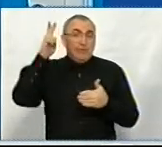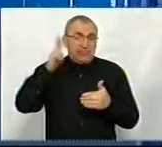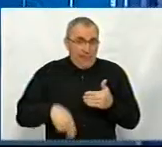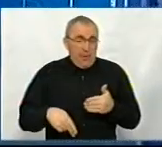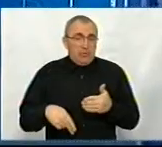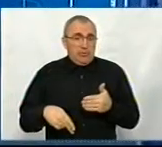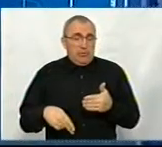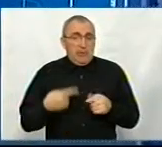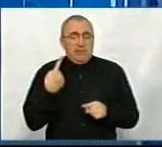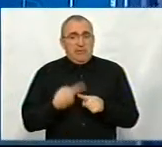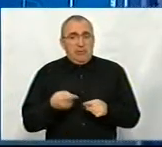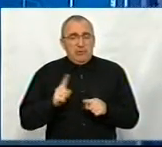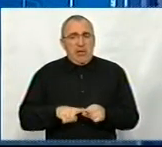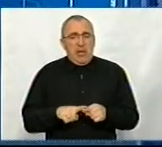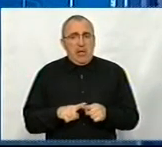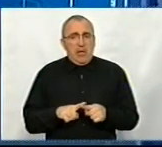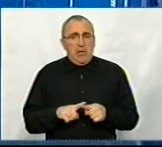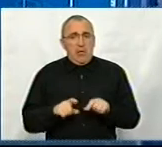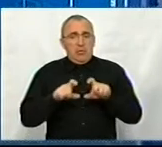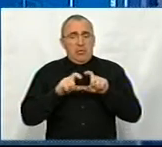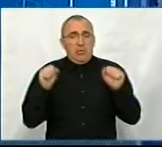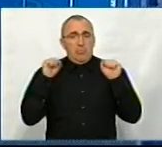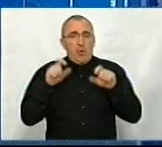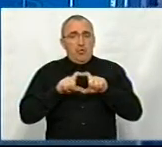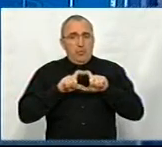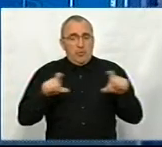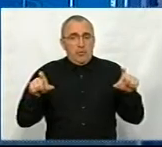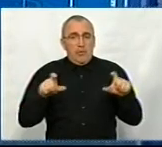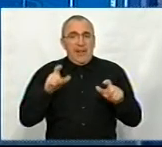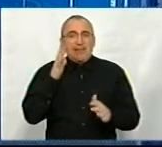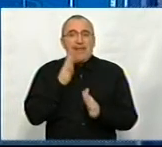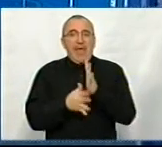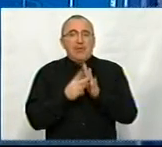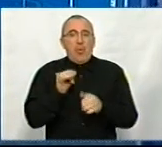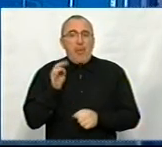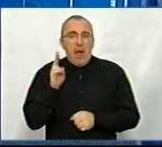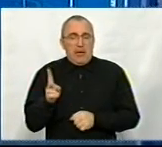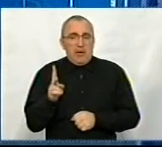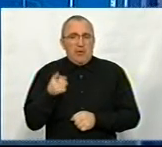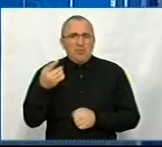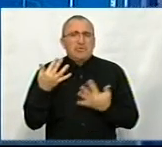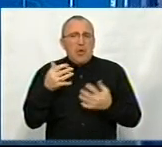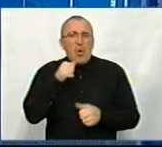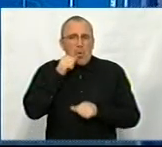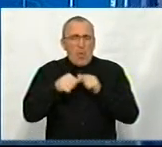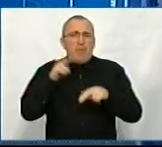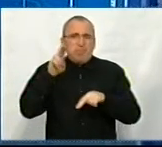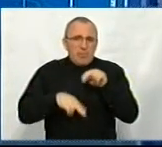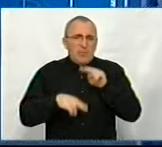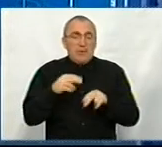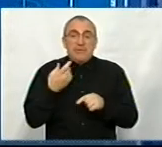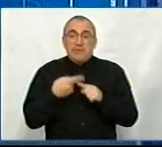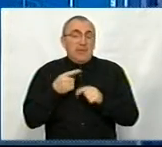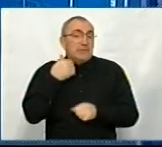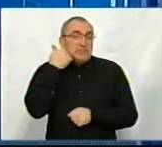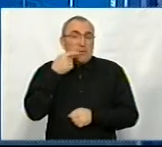це спортшкола, яка в дендропаркі. Тому що її вже скільки років будують, це вже просто